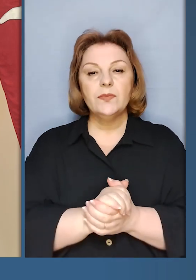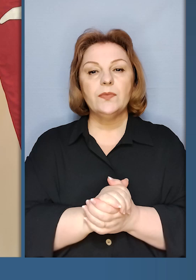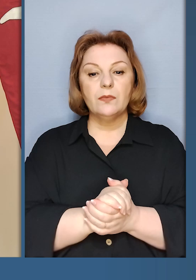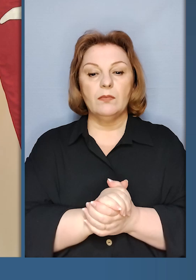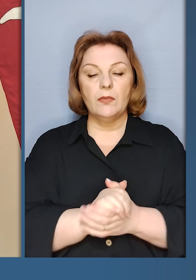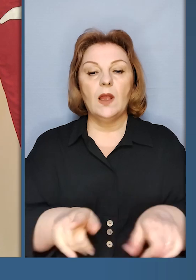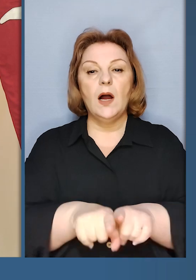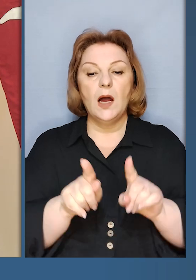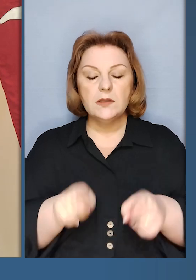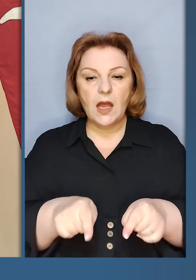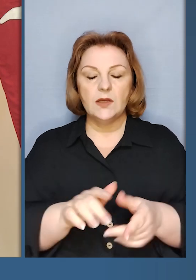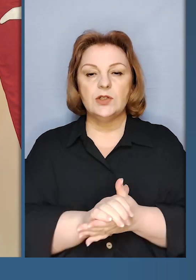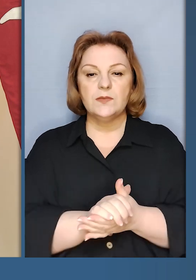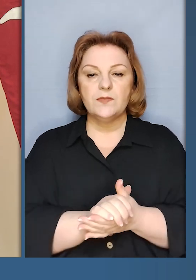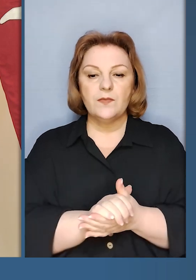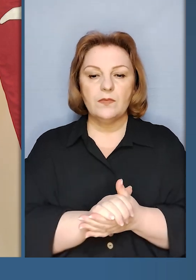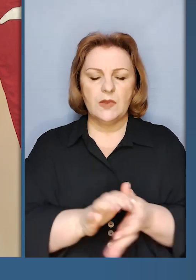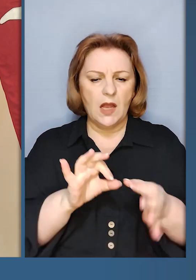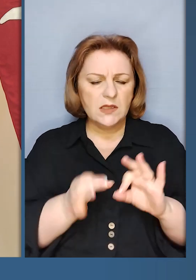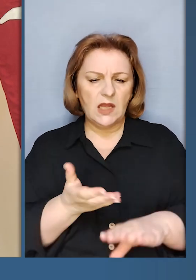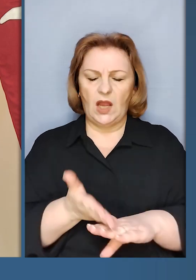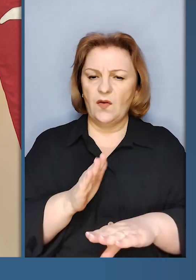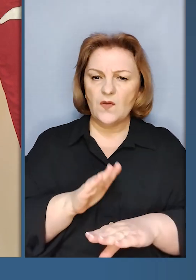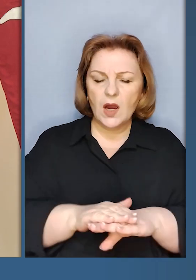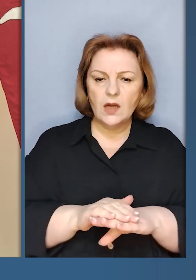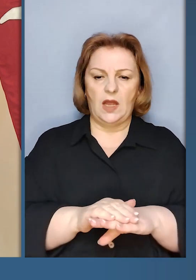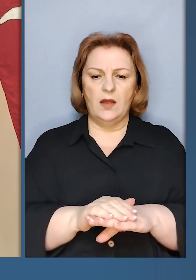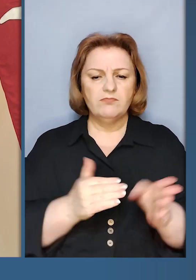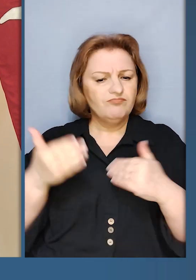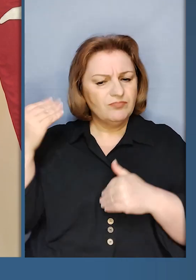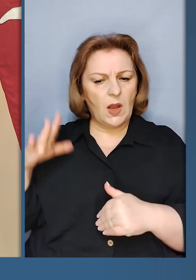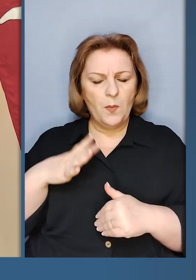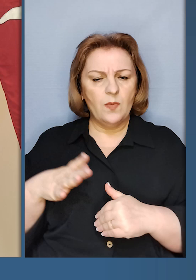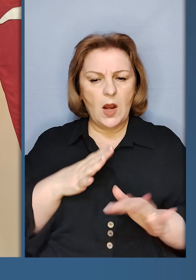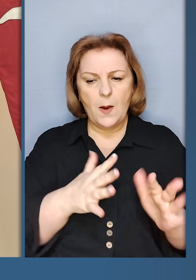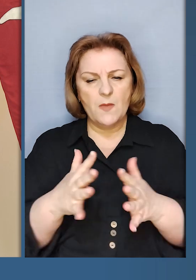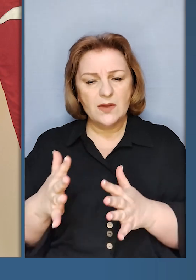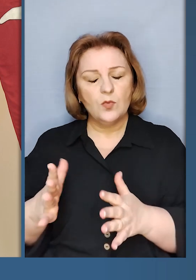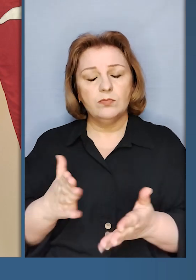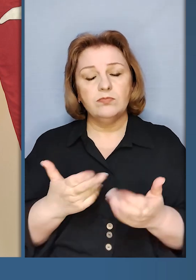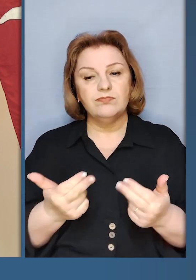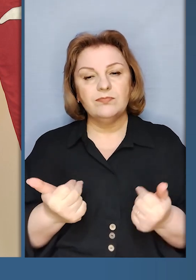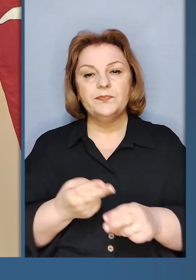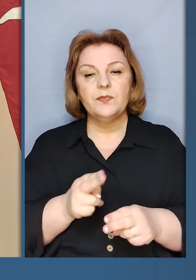що на складах минулого, це